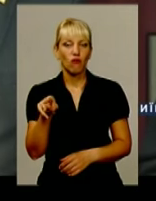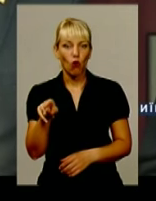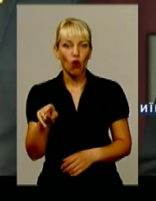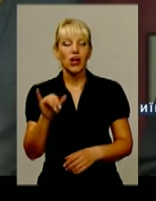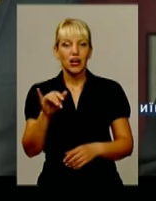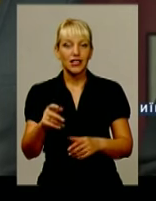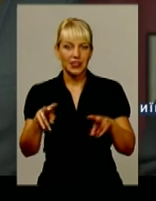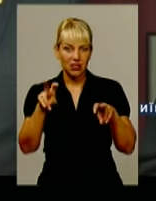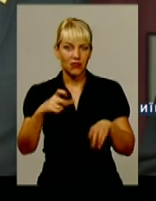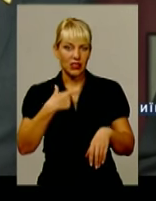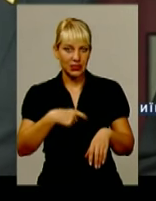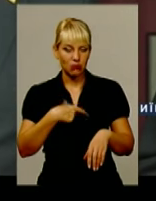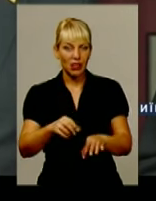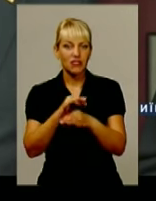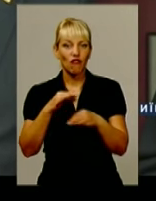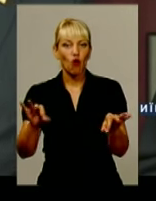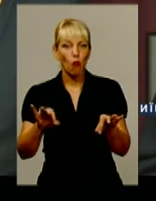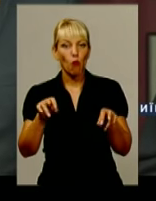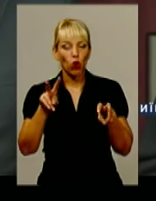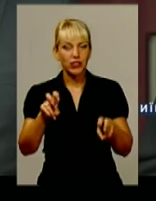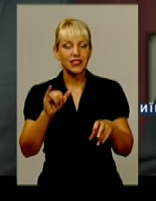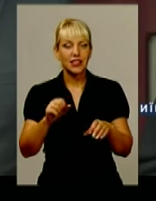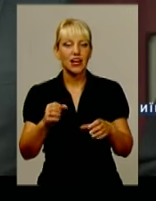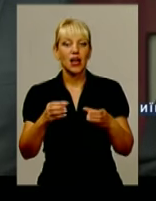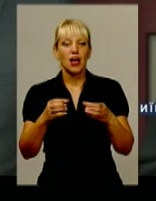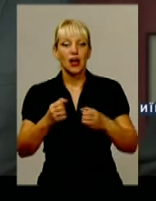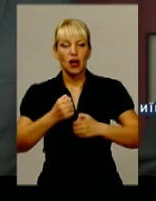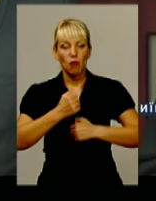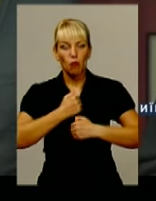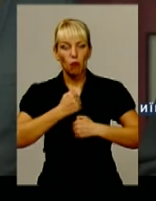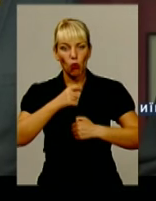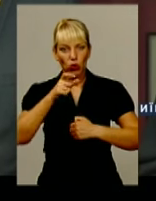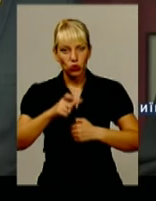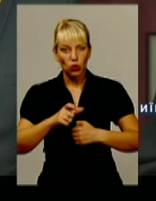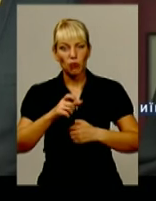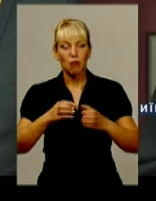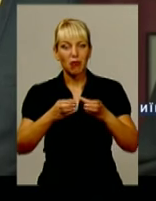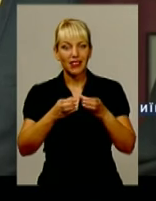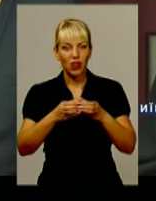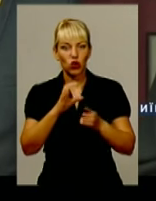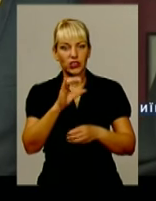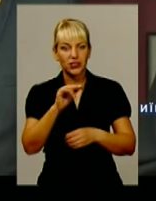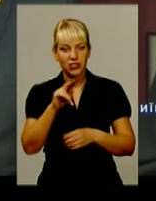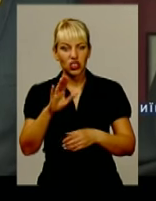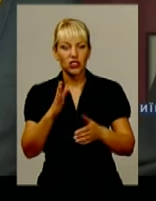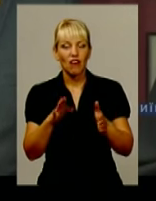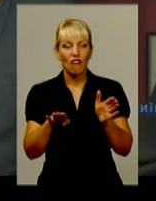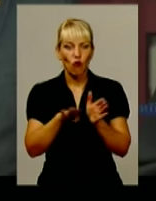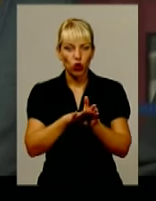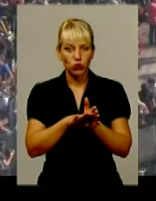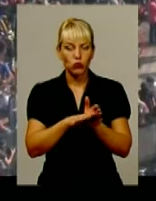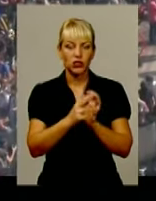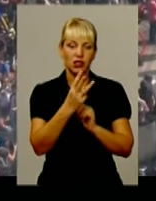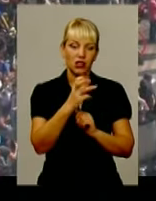Назвався «Свободовцем» і бойцом батальюна «Січ», знаходящимся в відпускі з 3 августа по 3